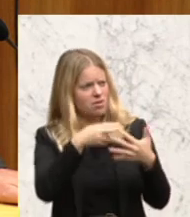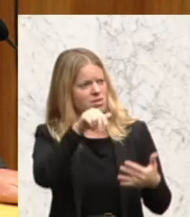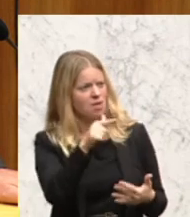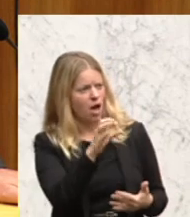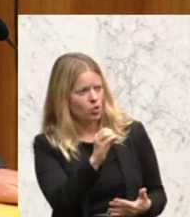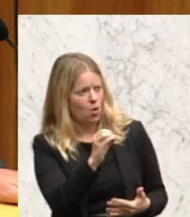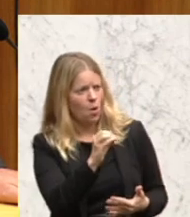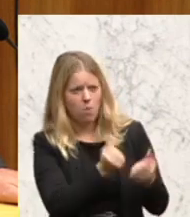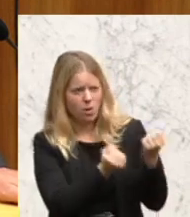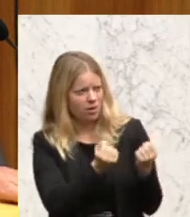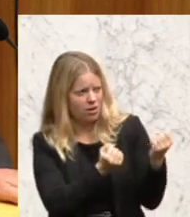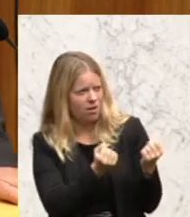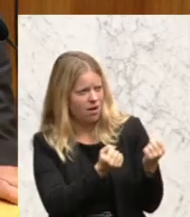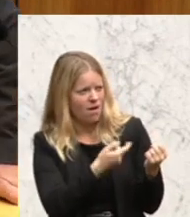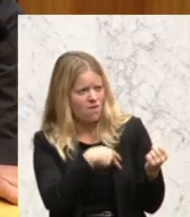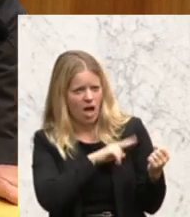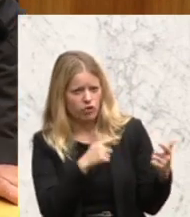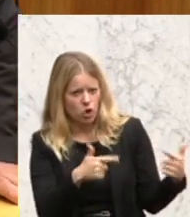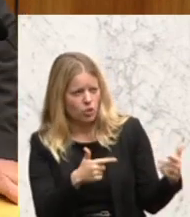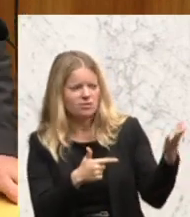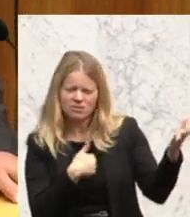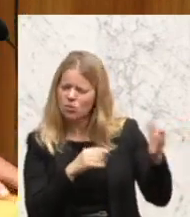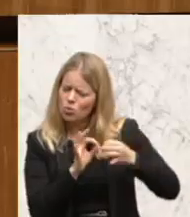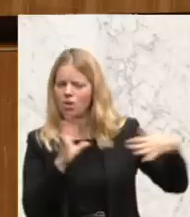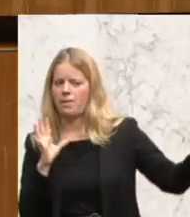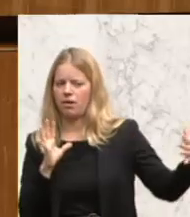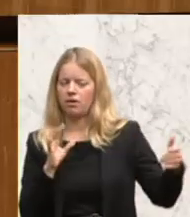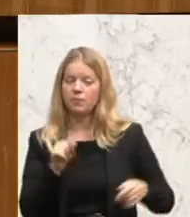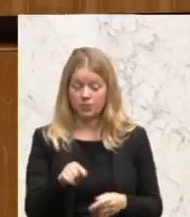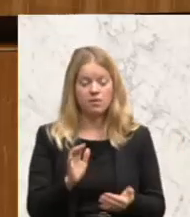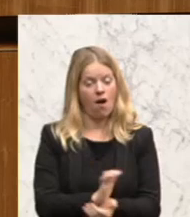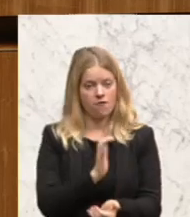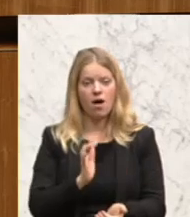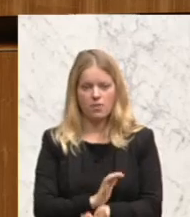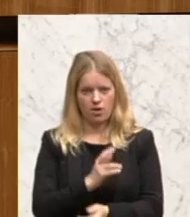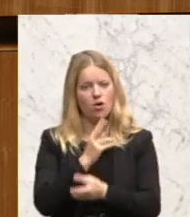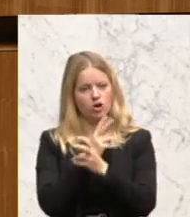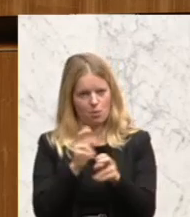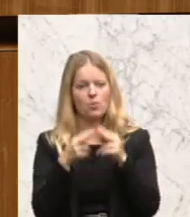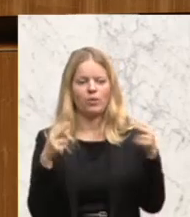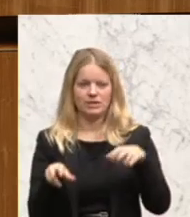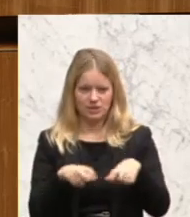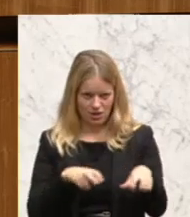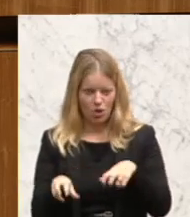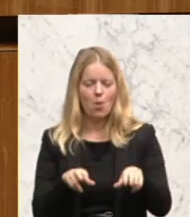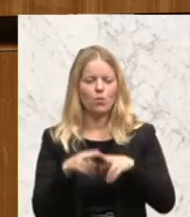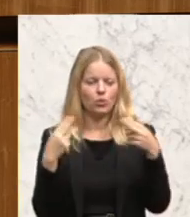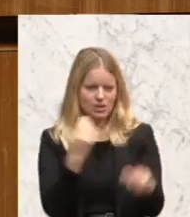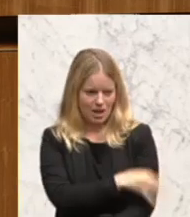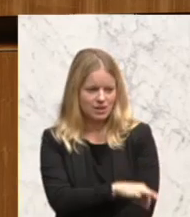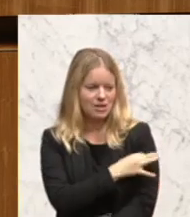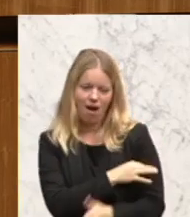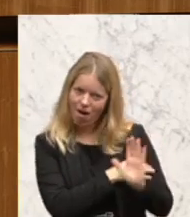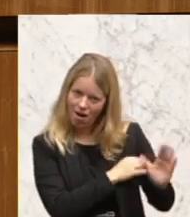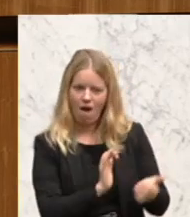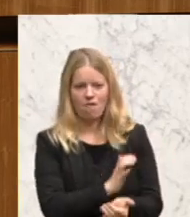-Politik aussehen können. Das wäre Aufgabe der österreichischen Bundesregierung, des Bundeskanzlers und des Außenministers, hier Vorschläge zu